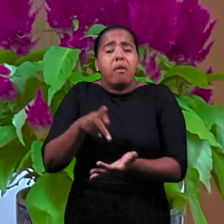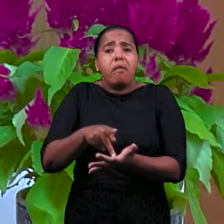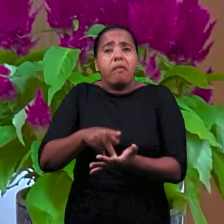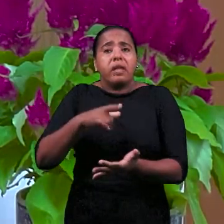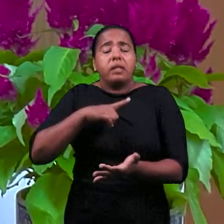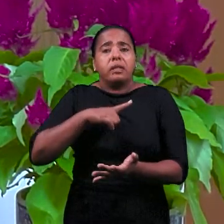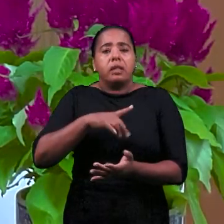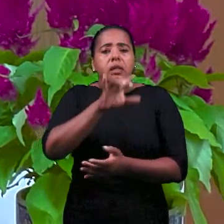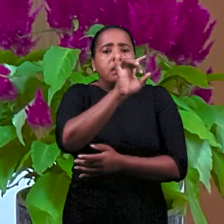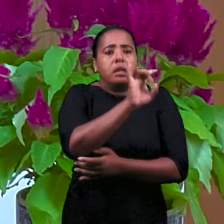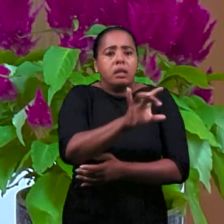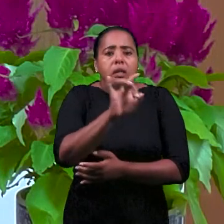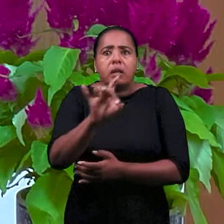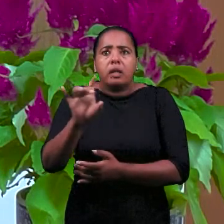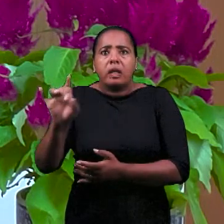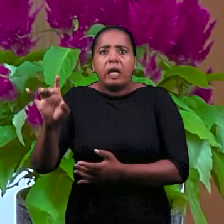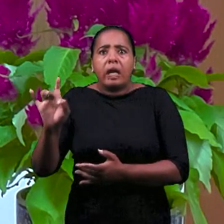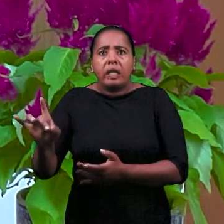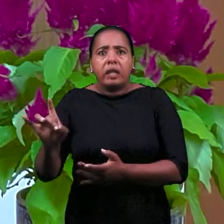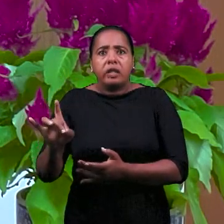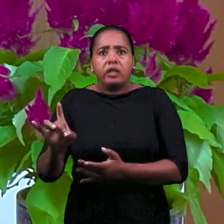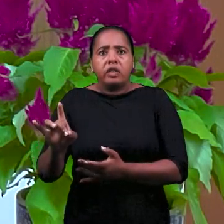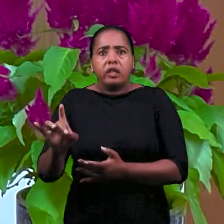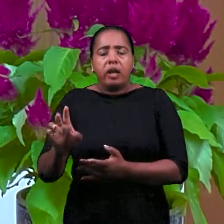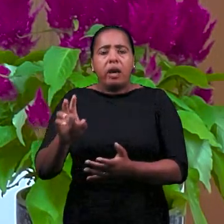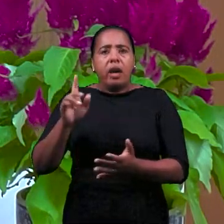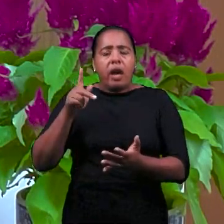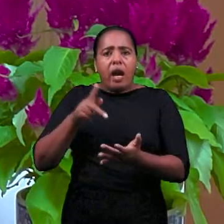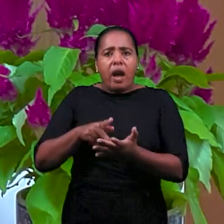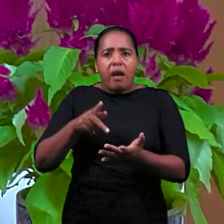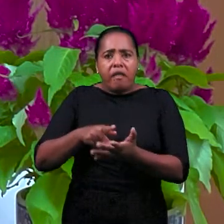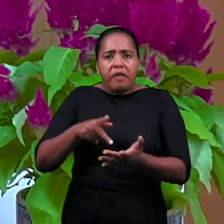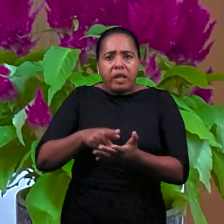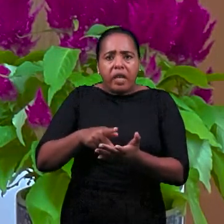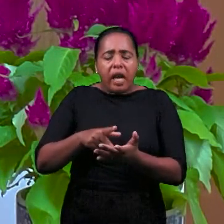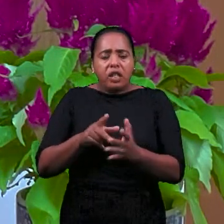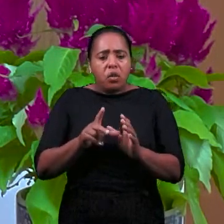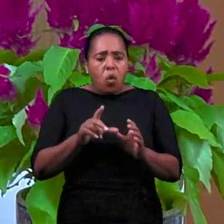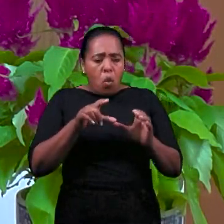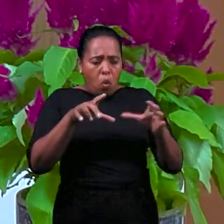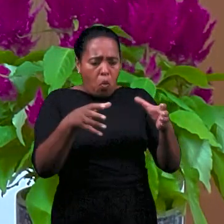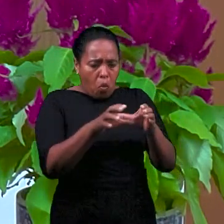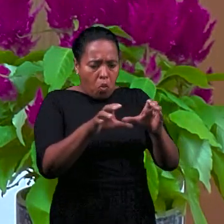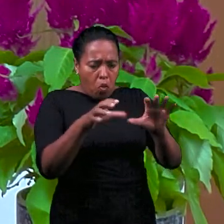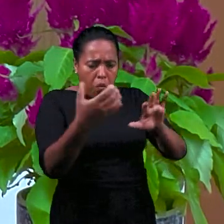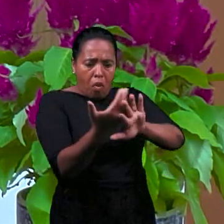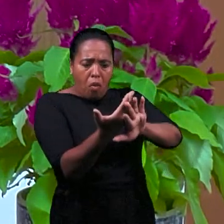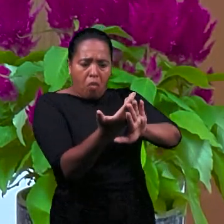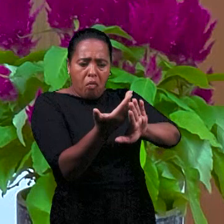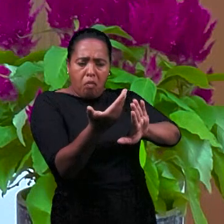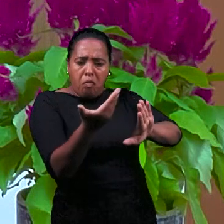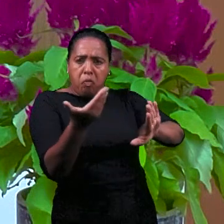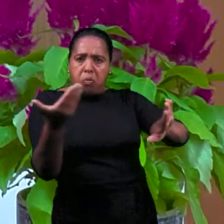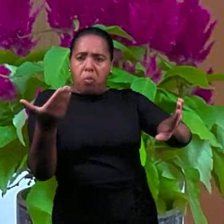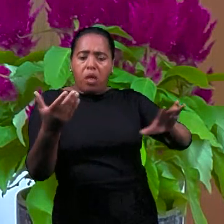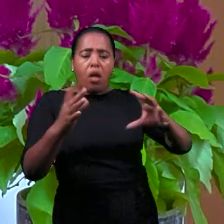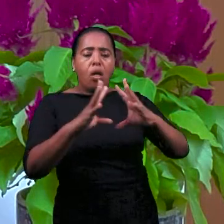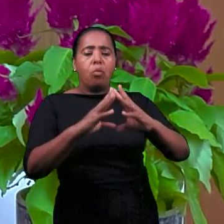день истины процветают в тех группах, которые отделяются, которые